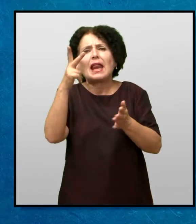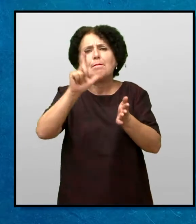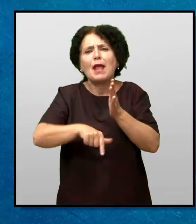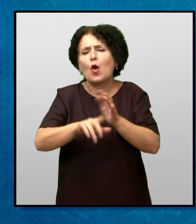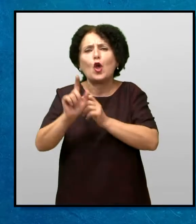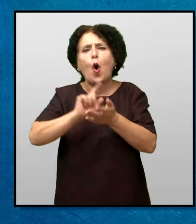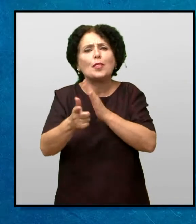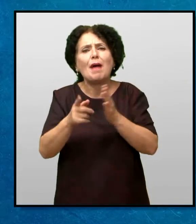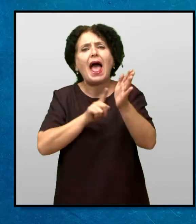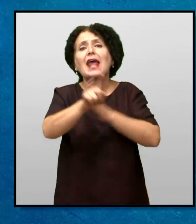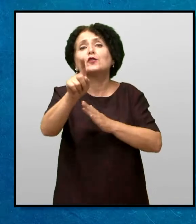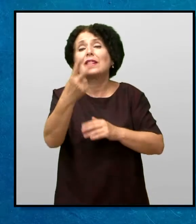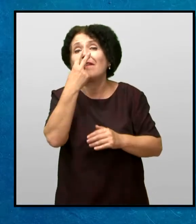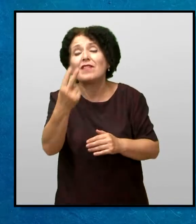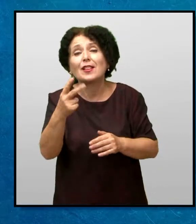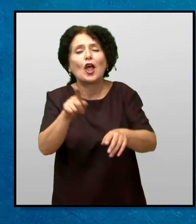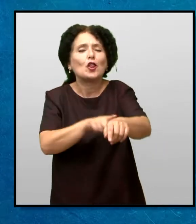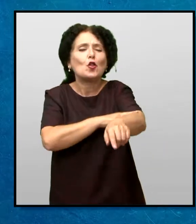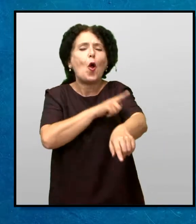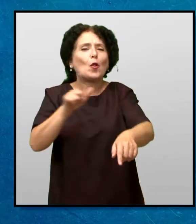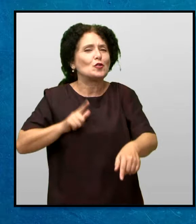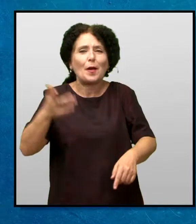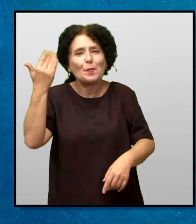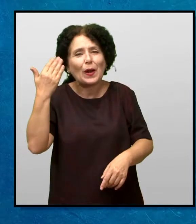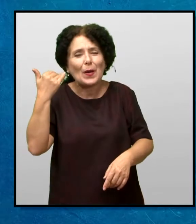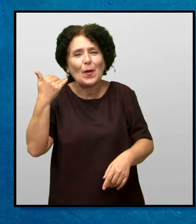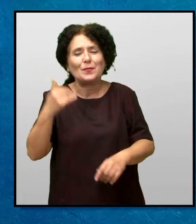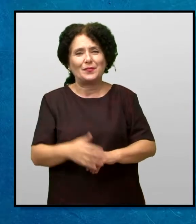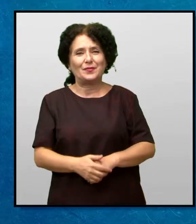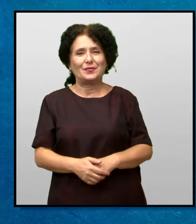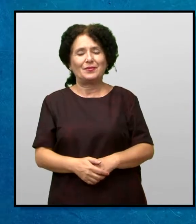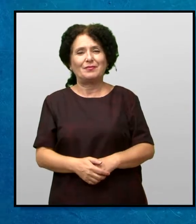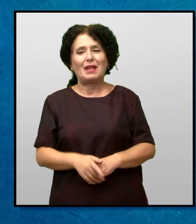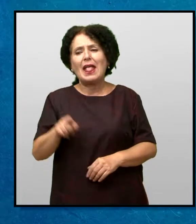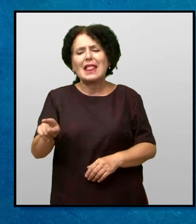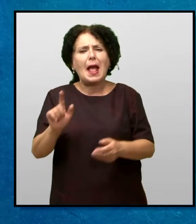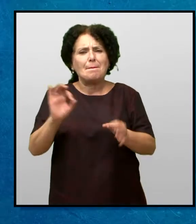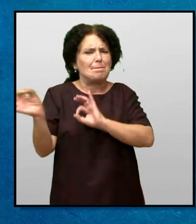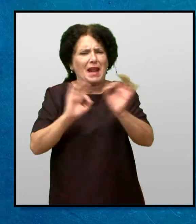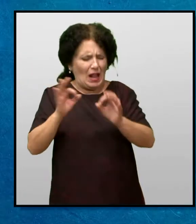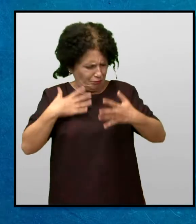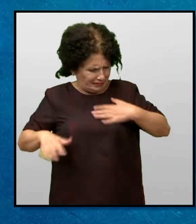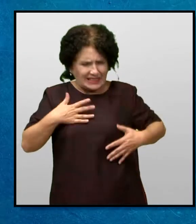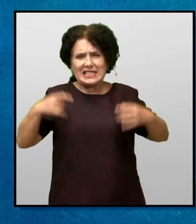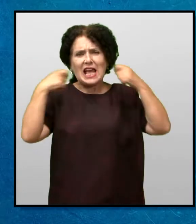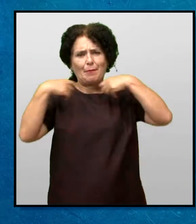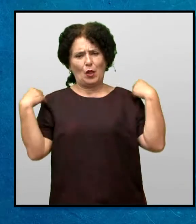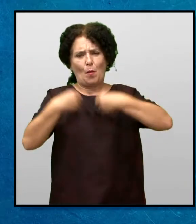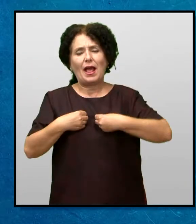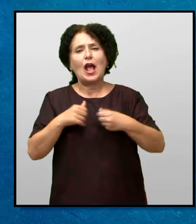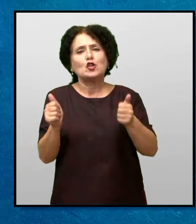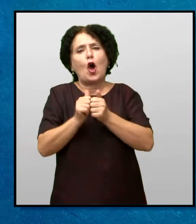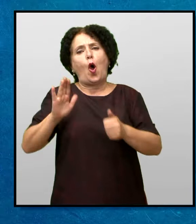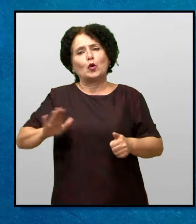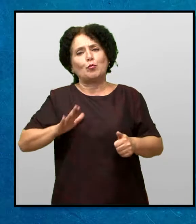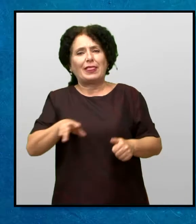минути Таа требаше да го види резултатот од незинато долго чекање Таа бргу се подготви и заедно со